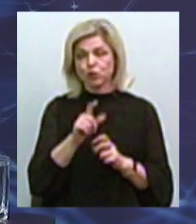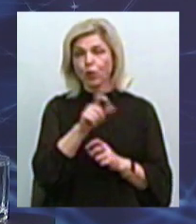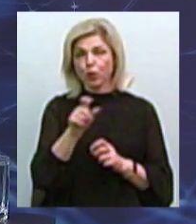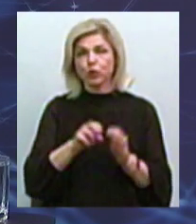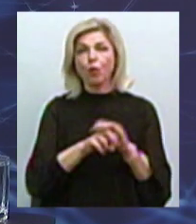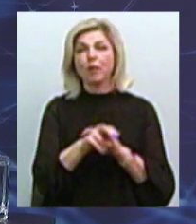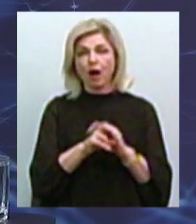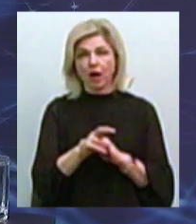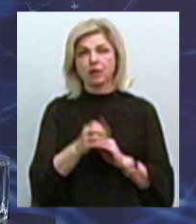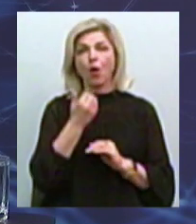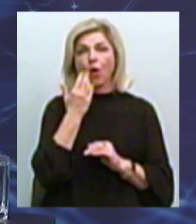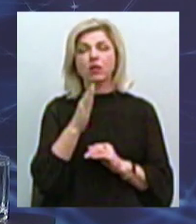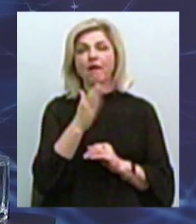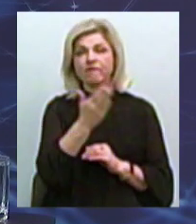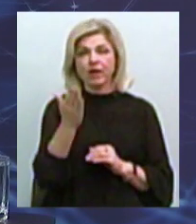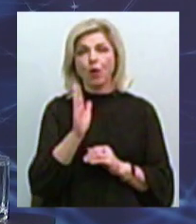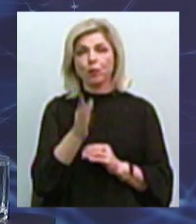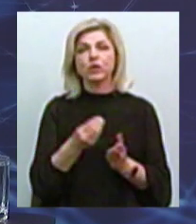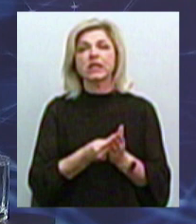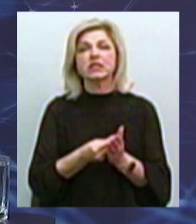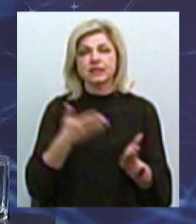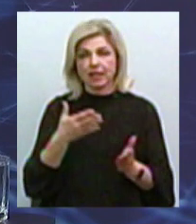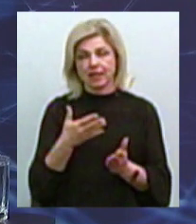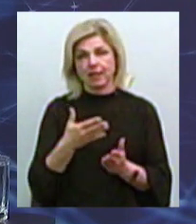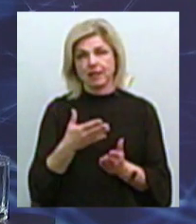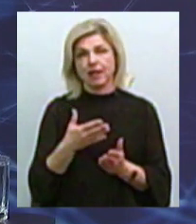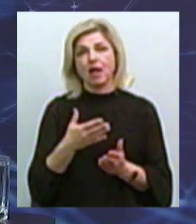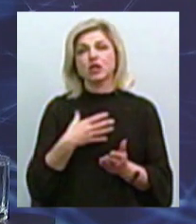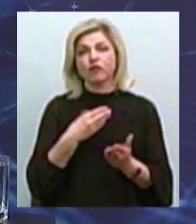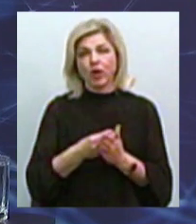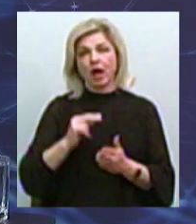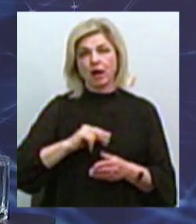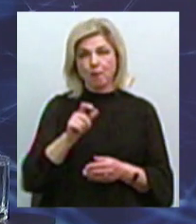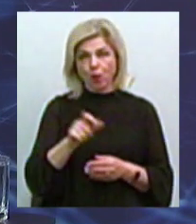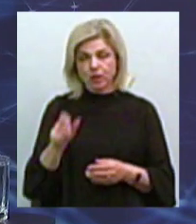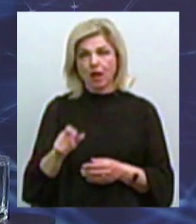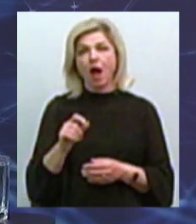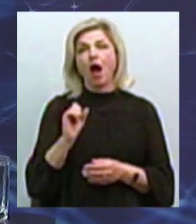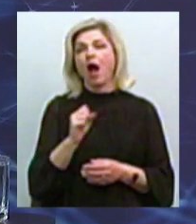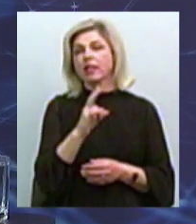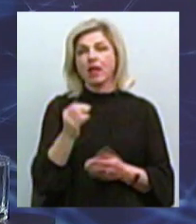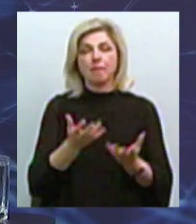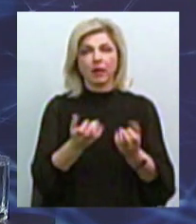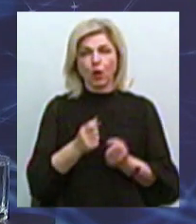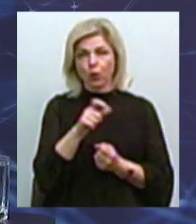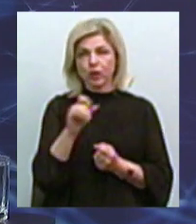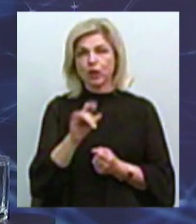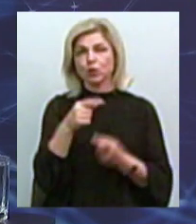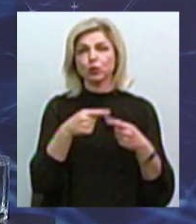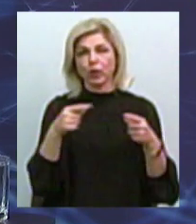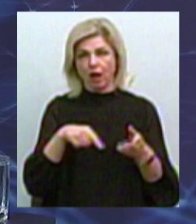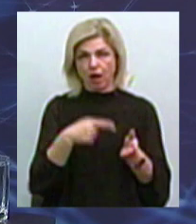цинить своих сотрудников, они собирают другие города нашими специалистами, которые могут и умеют работать на предприятии,